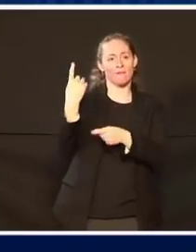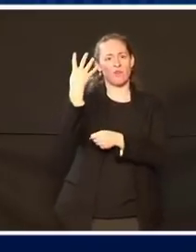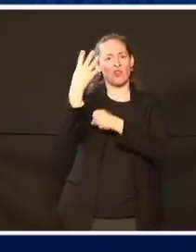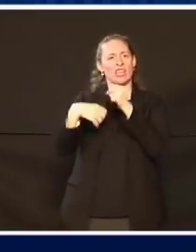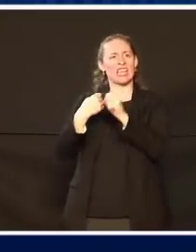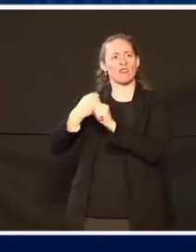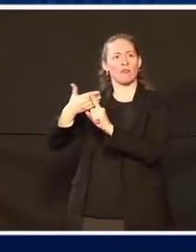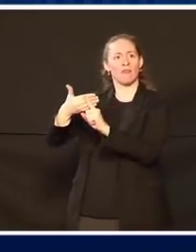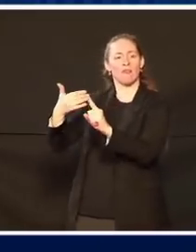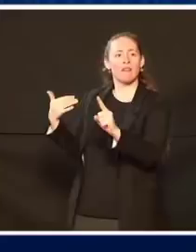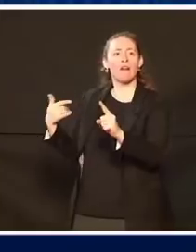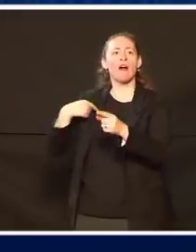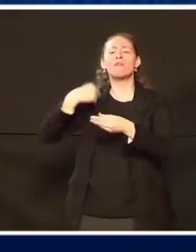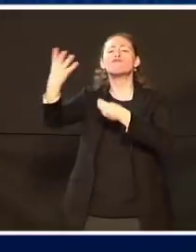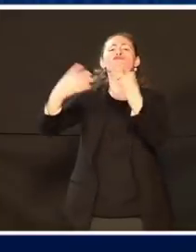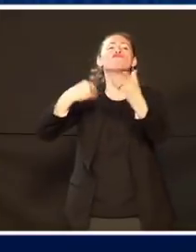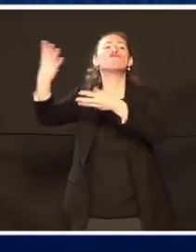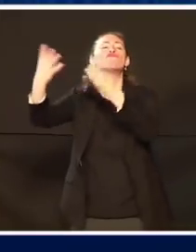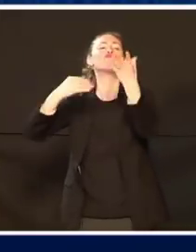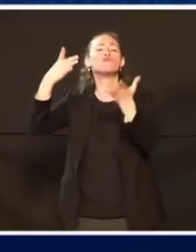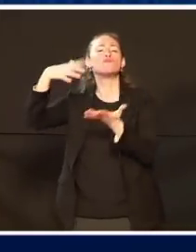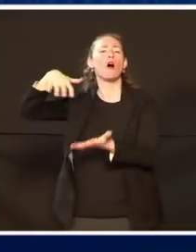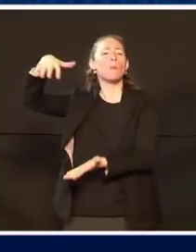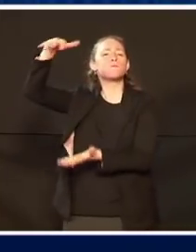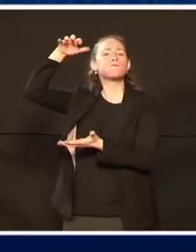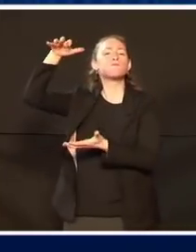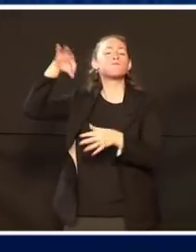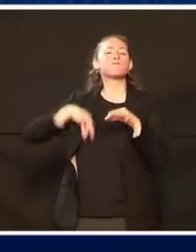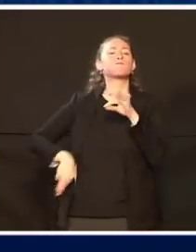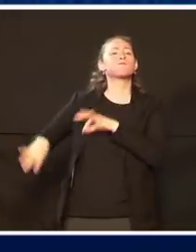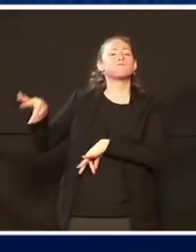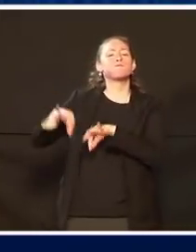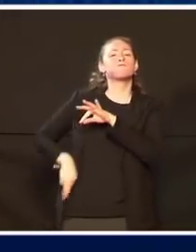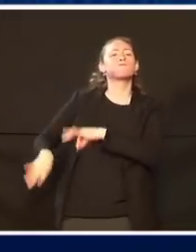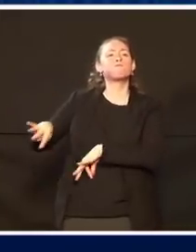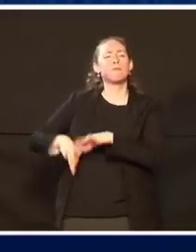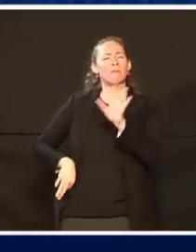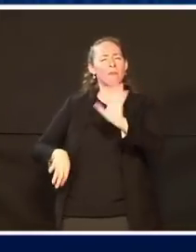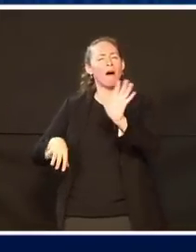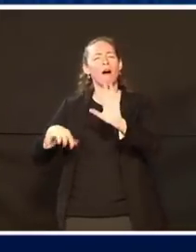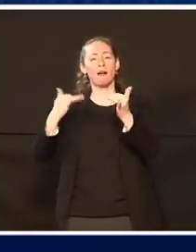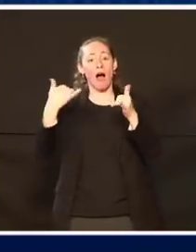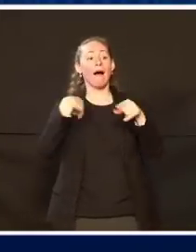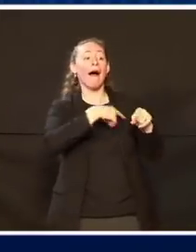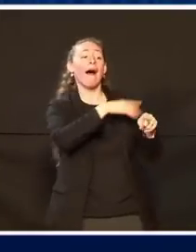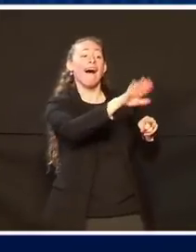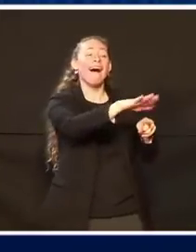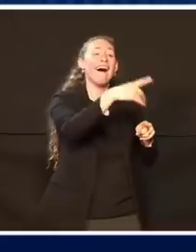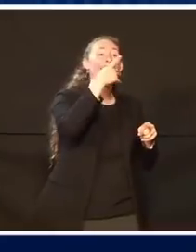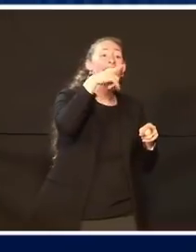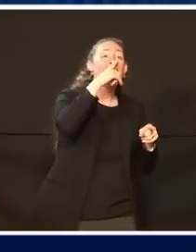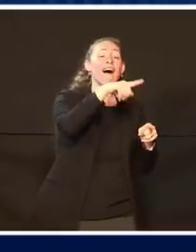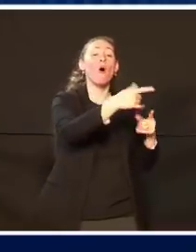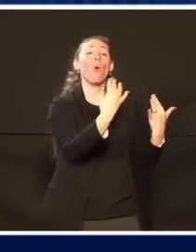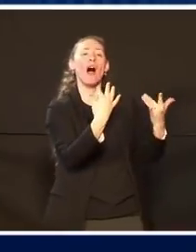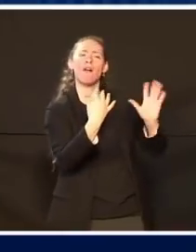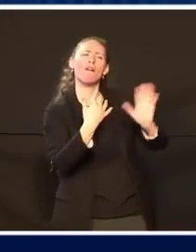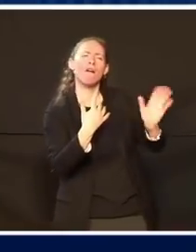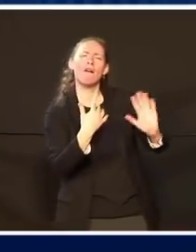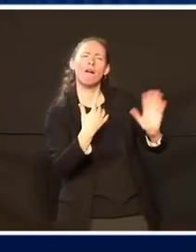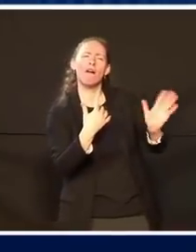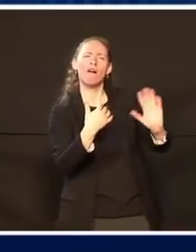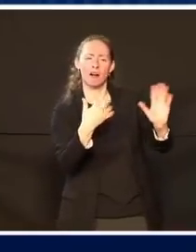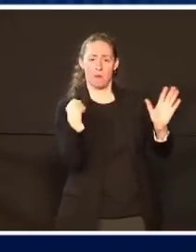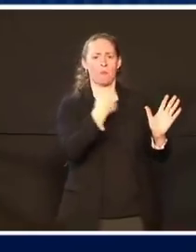Wir haben die Ressourcen, um das zu ändern. Und darum müssen wir uns jetzt auch